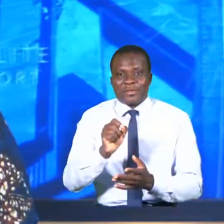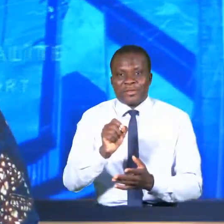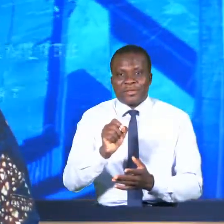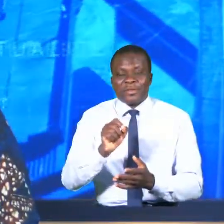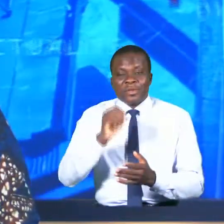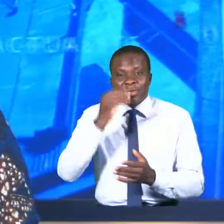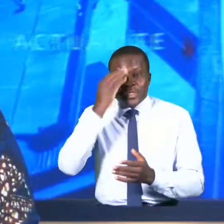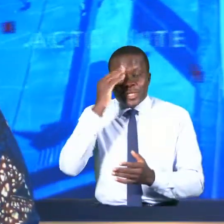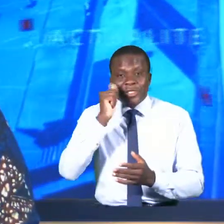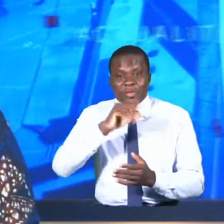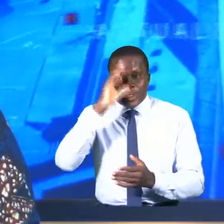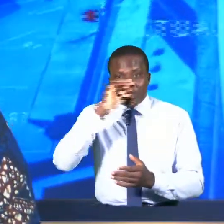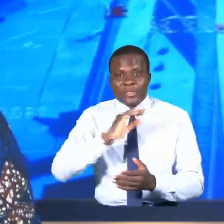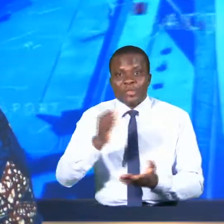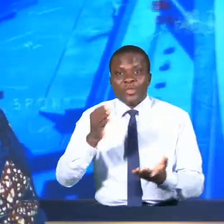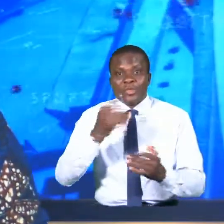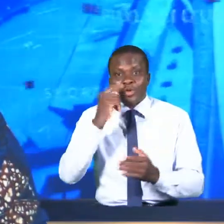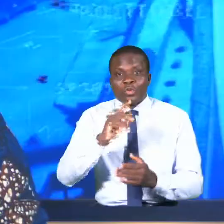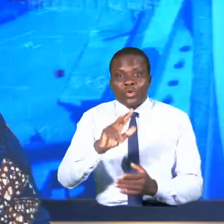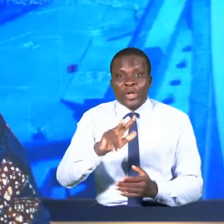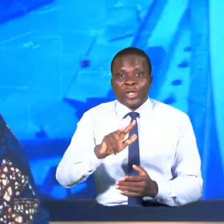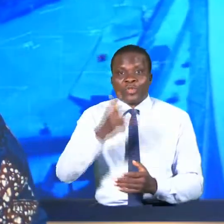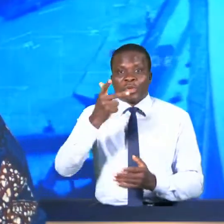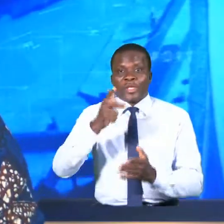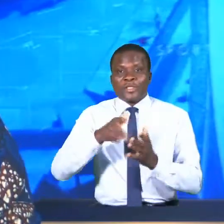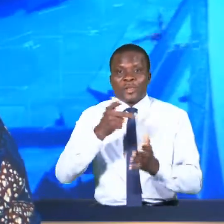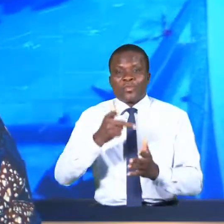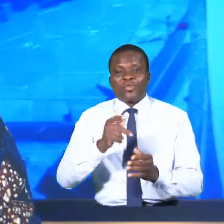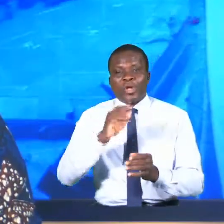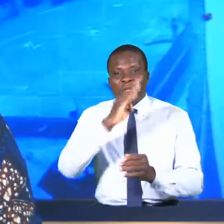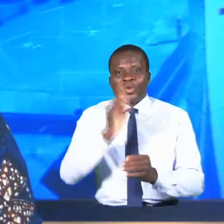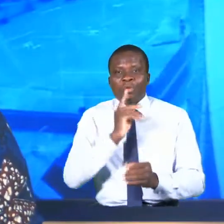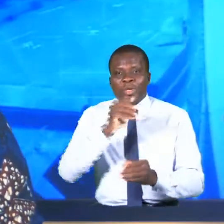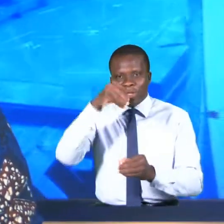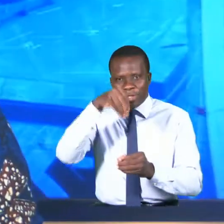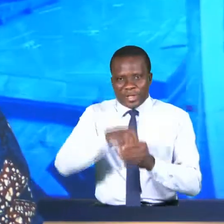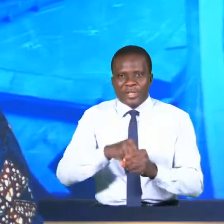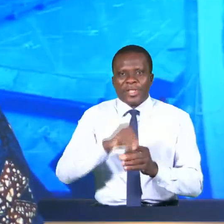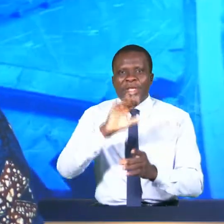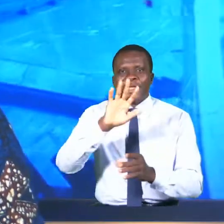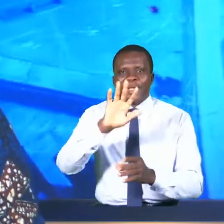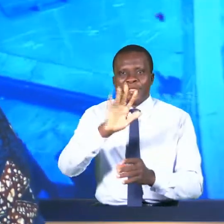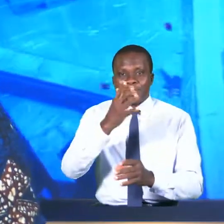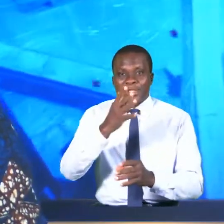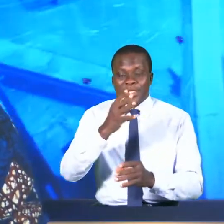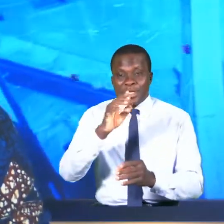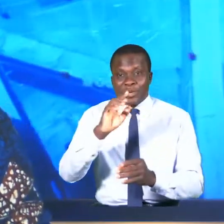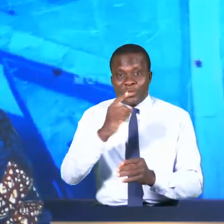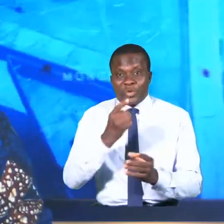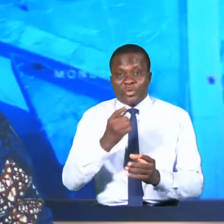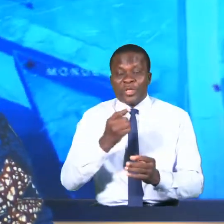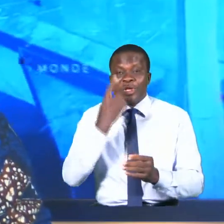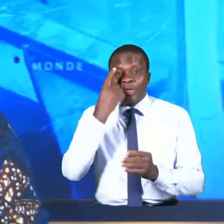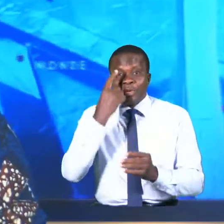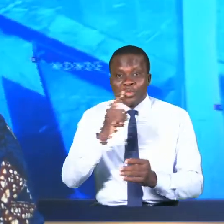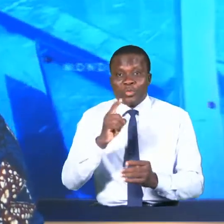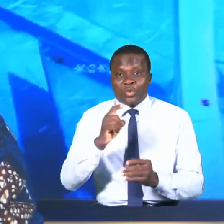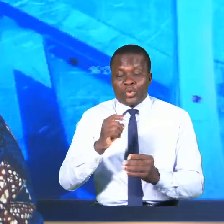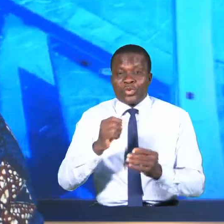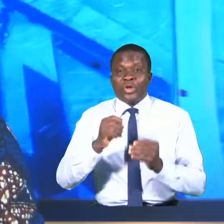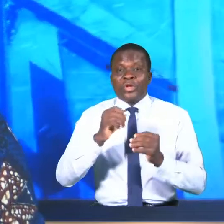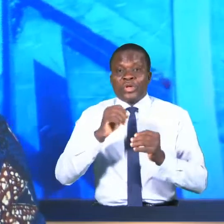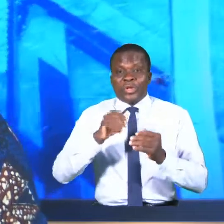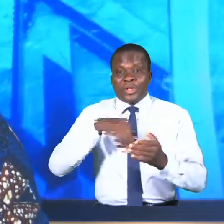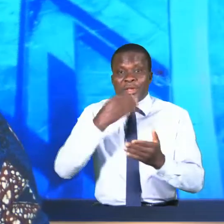Sachez, mesdames et messieurs, que pour la troisième fois, le Bénin fait partie des cinq pays étant sur la bonne voie. En ce qui concerne l'atteinte